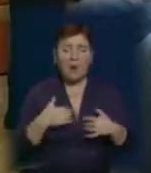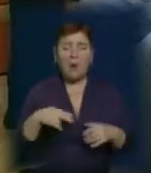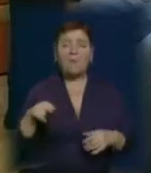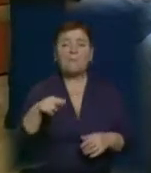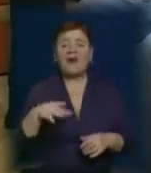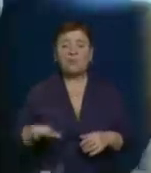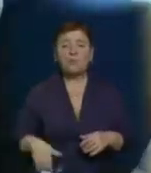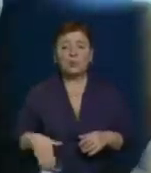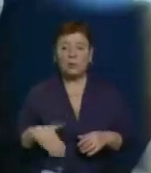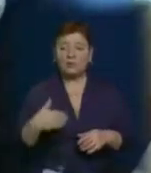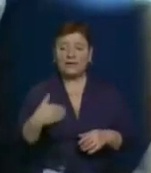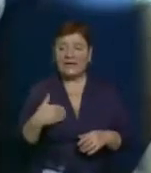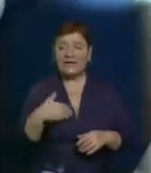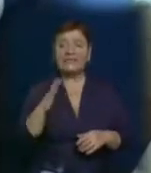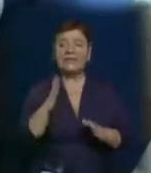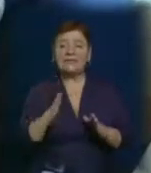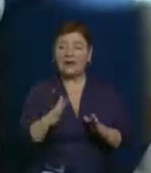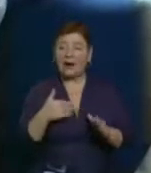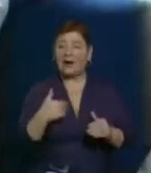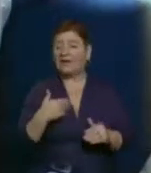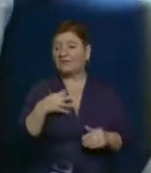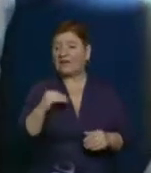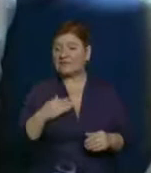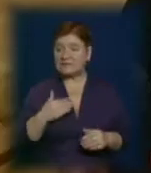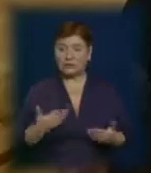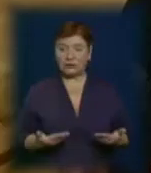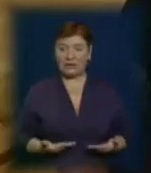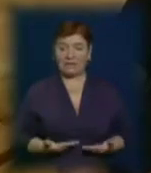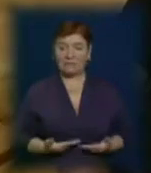ризикував втратити не лише нижню кінцівку, а й власне життя.